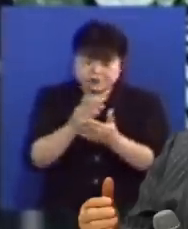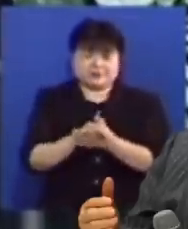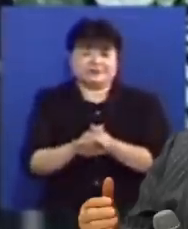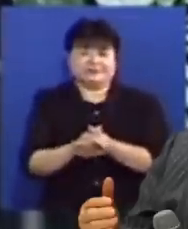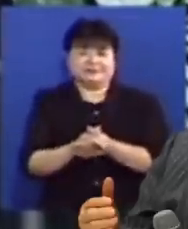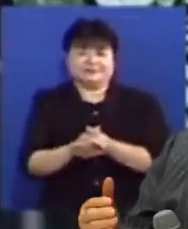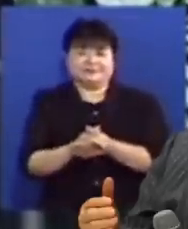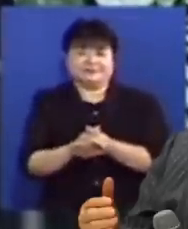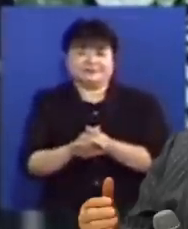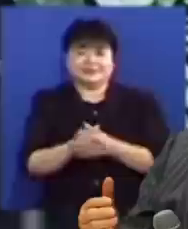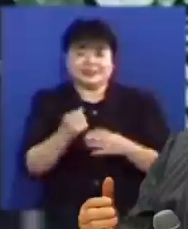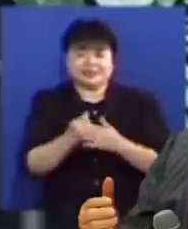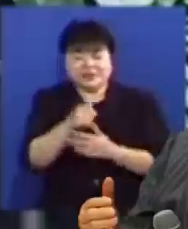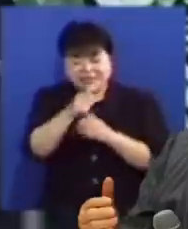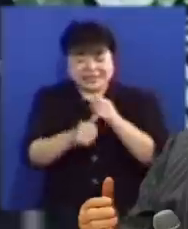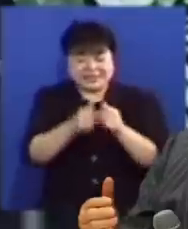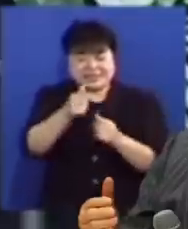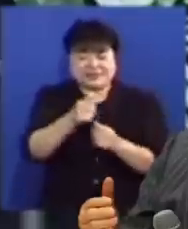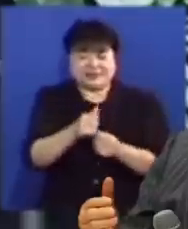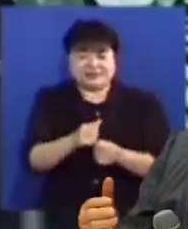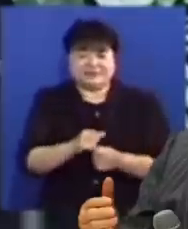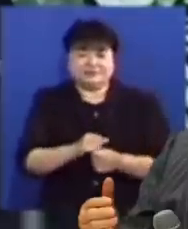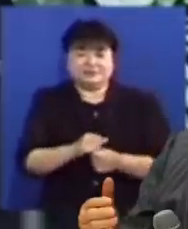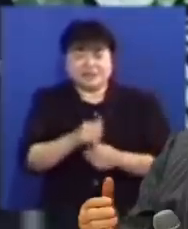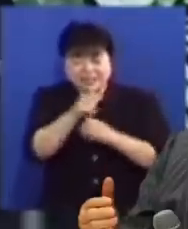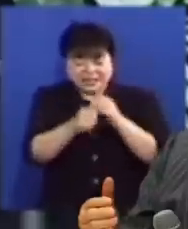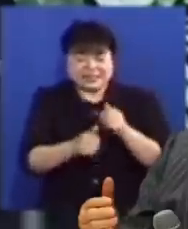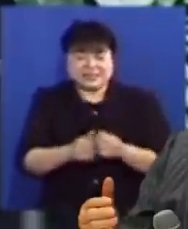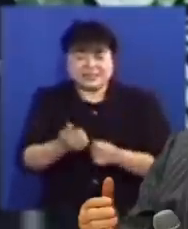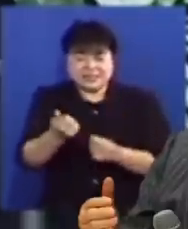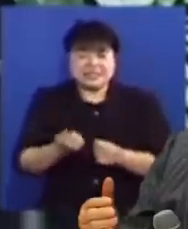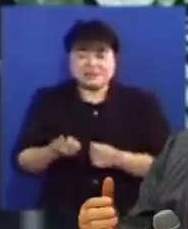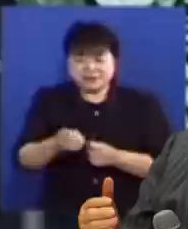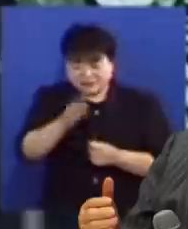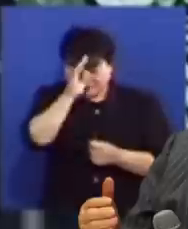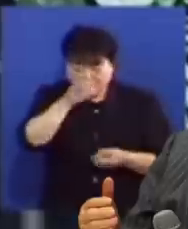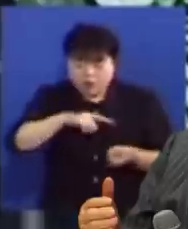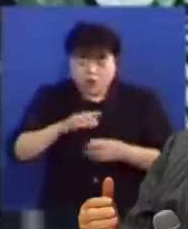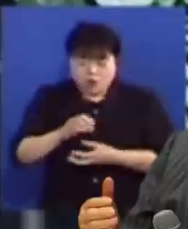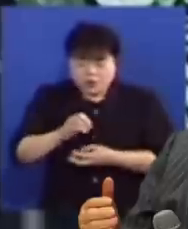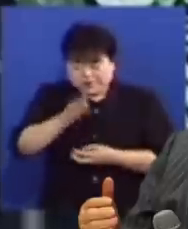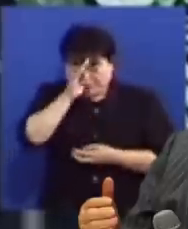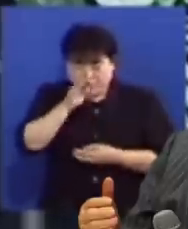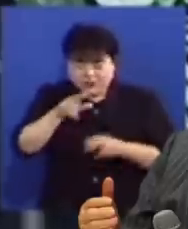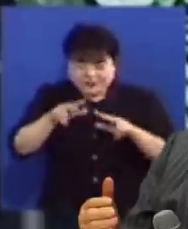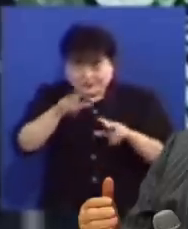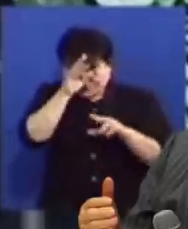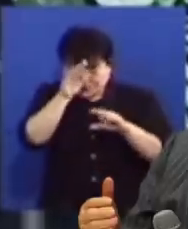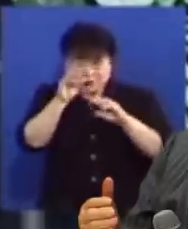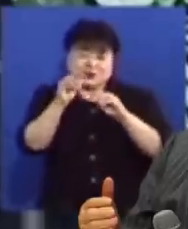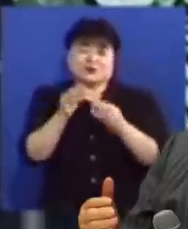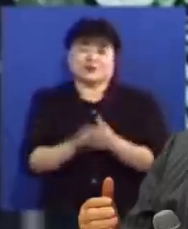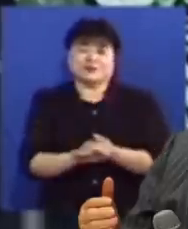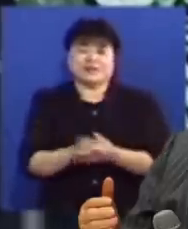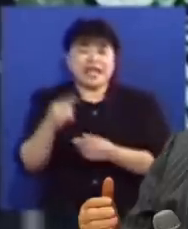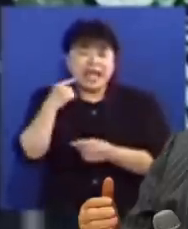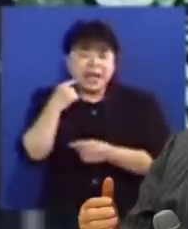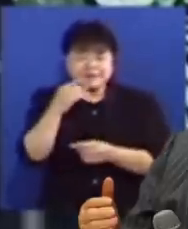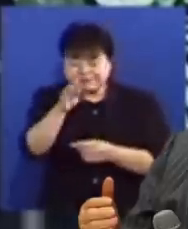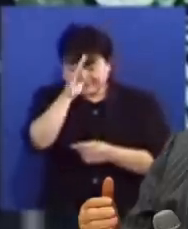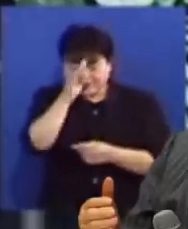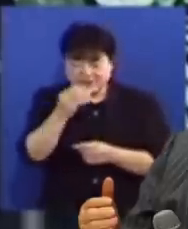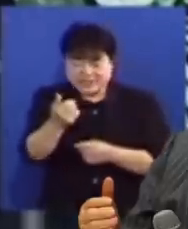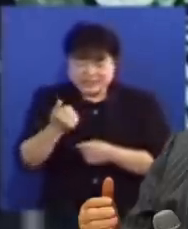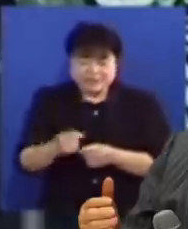그래서 하나님 위가 나쁘면 하나님 이미 나한 이 윗병을 지금 고쳐주시옵소서 암이 걸렸으면